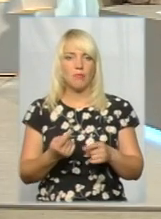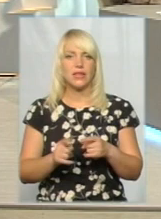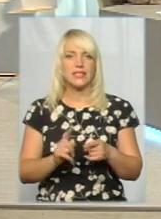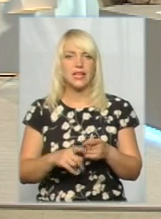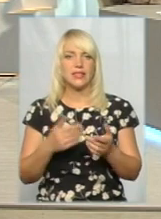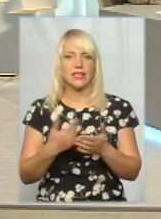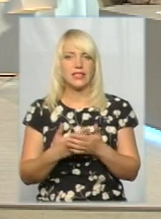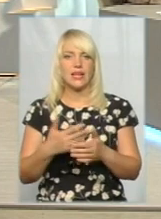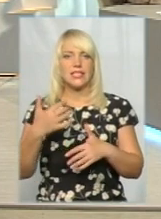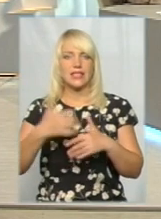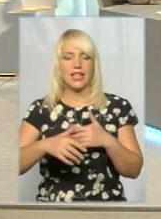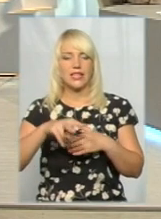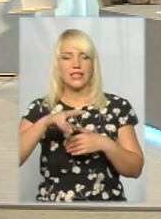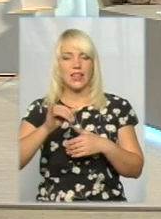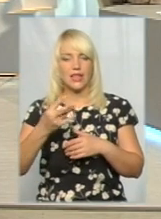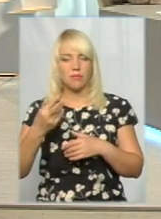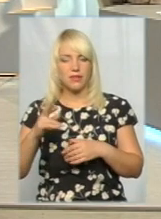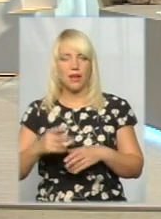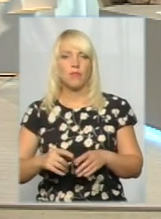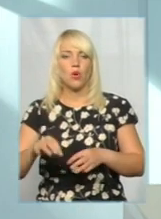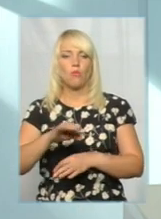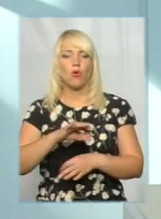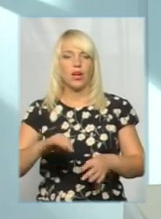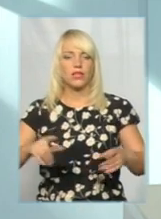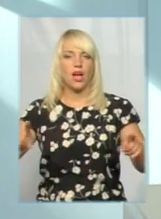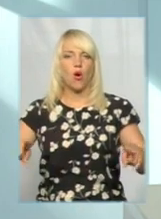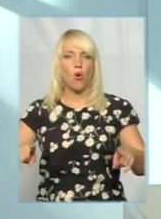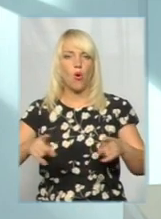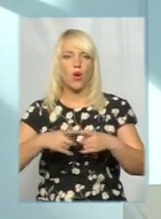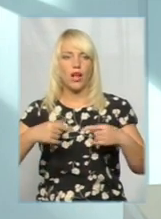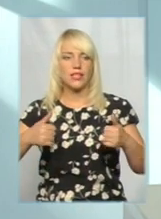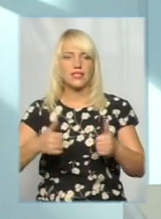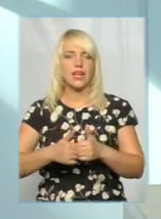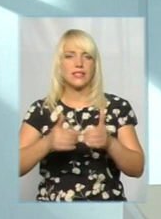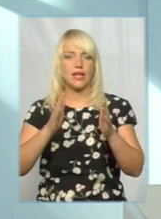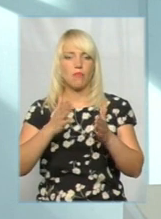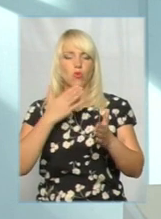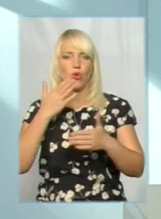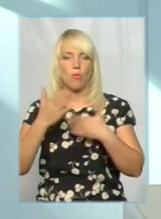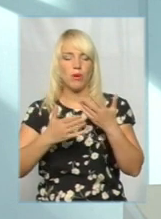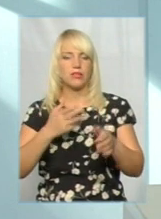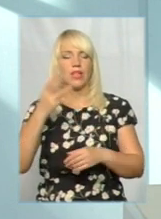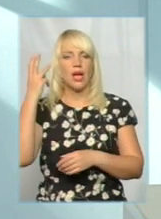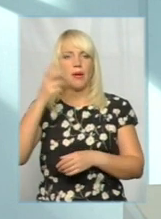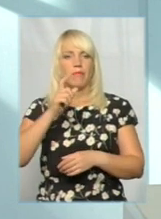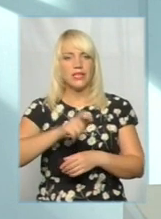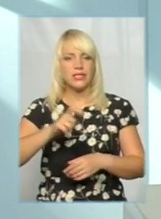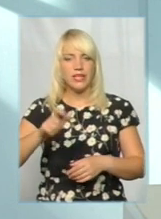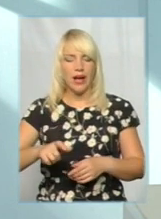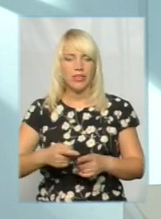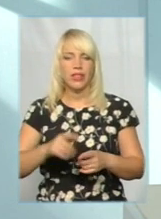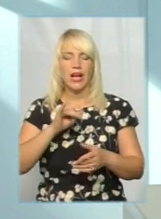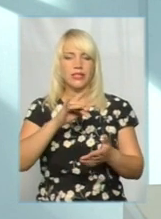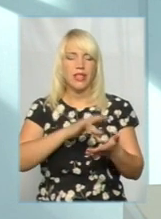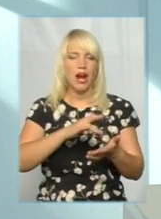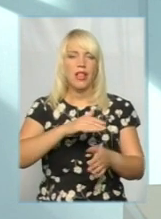всередині липня, проєктна організація буде опитувати містян, опитувати містян на центральній